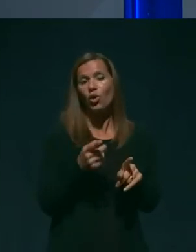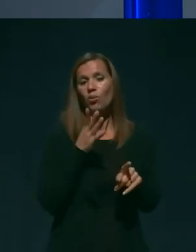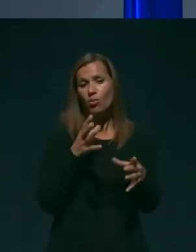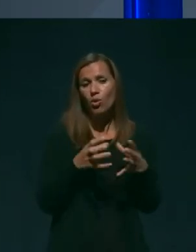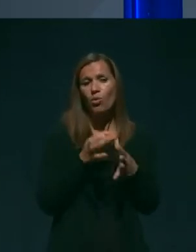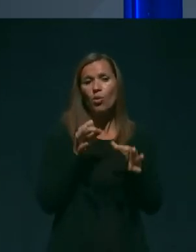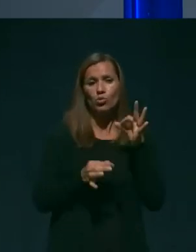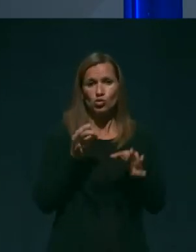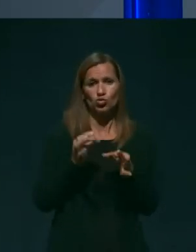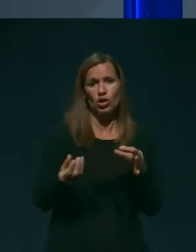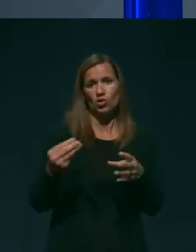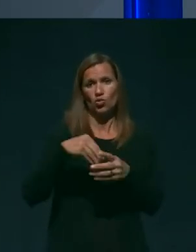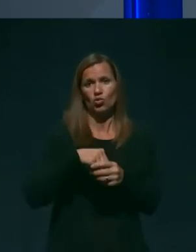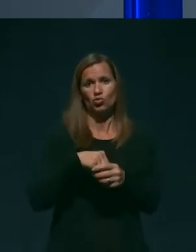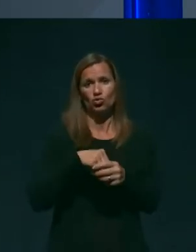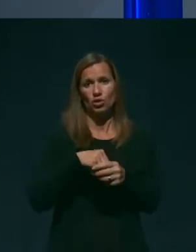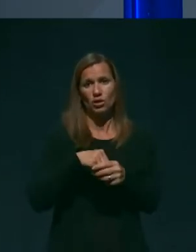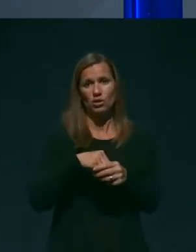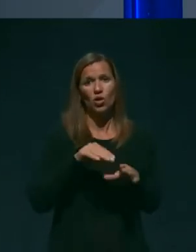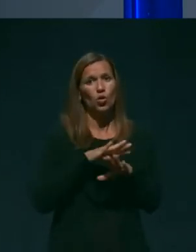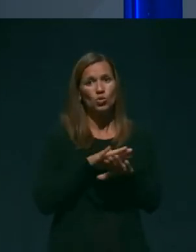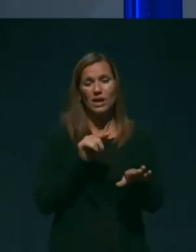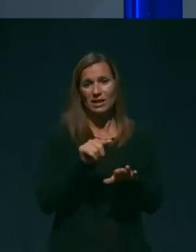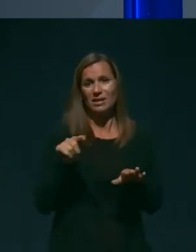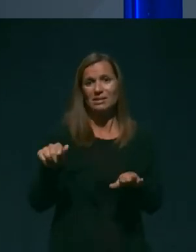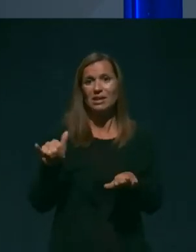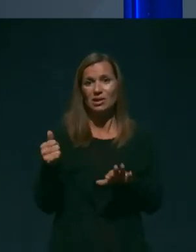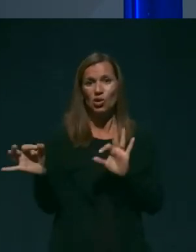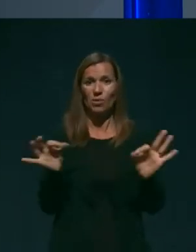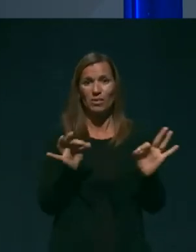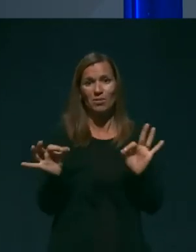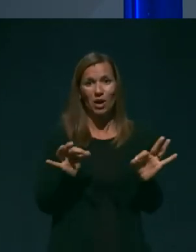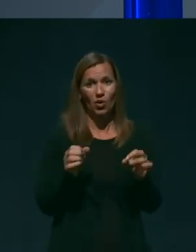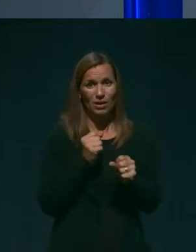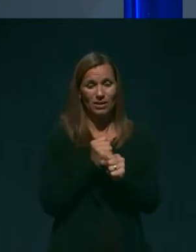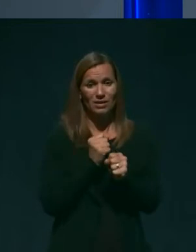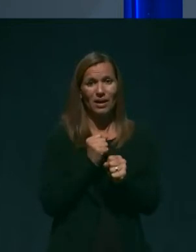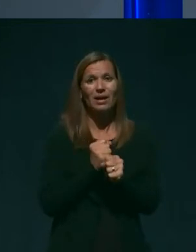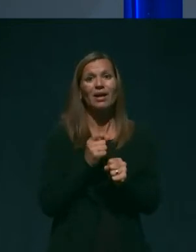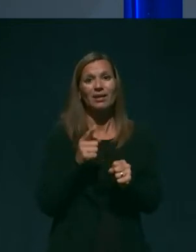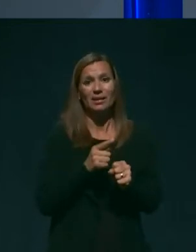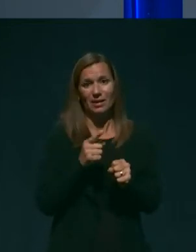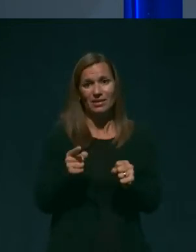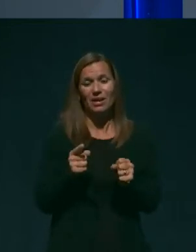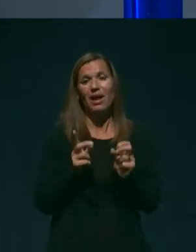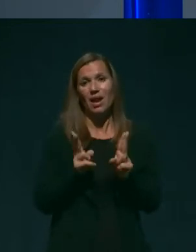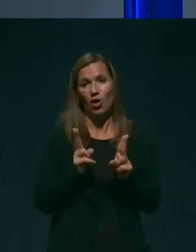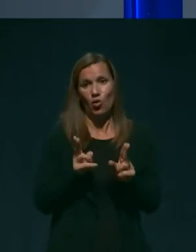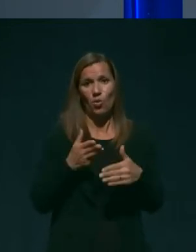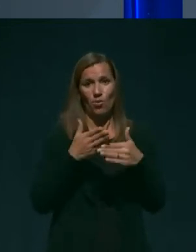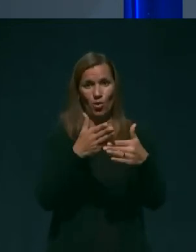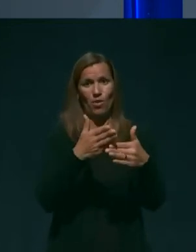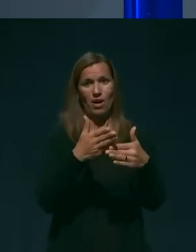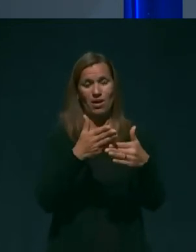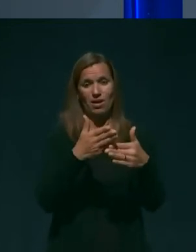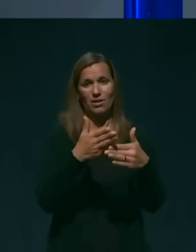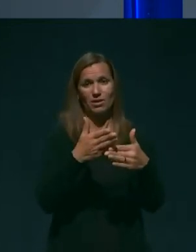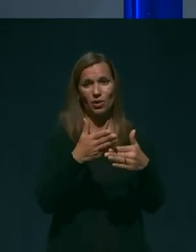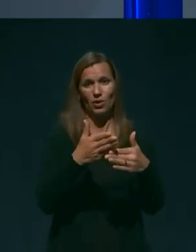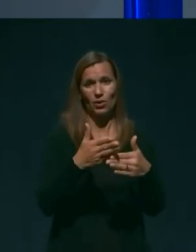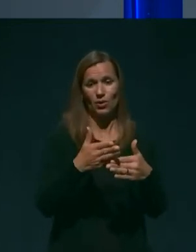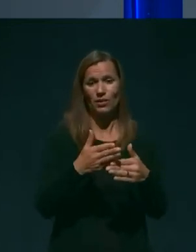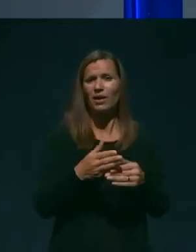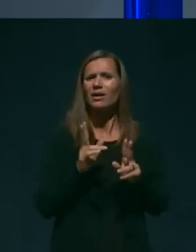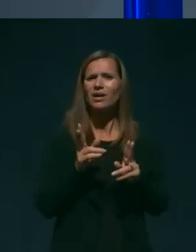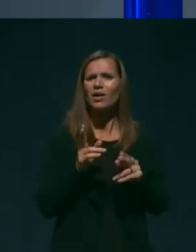pač vključiti vse, ki so pripravljeni delati in ki lahko sodepomagajo pri temu. Kako pa boste